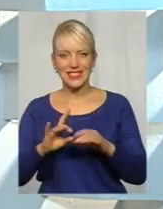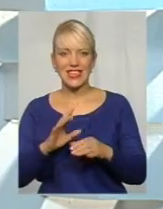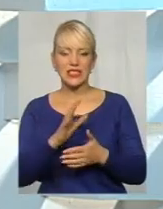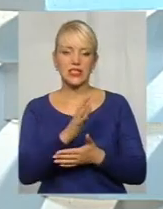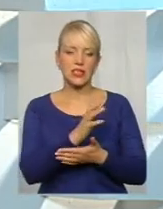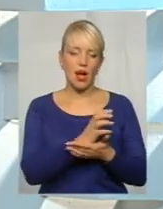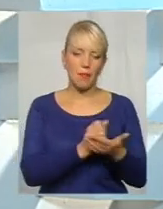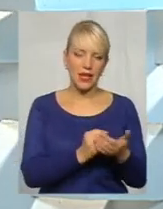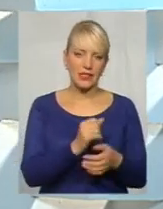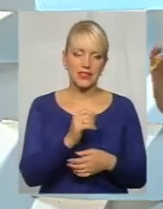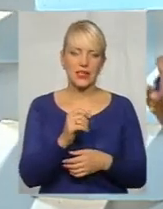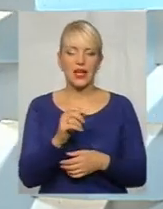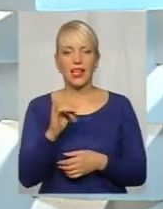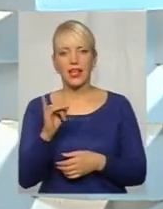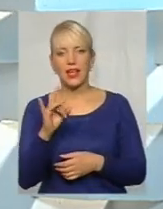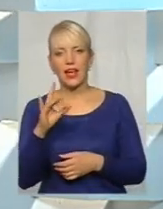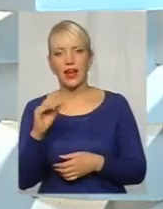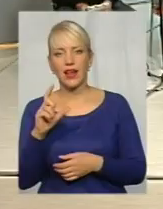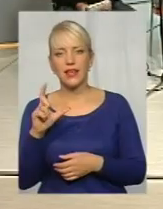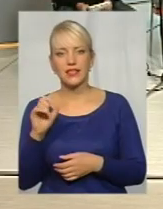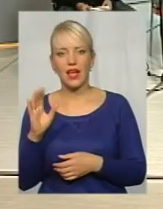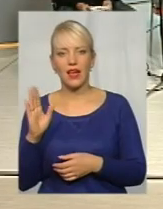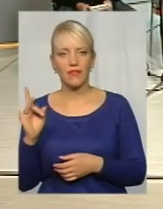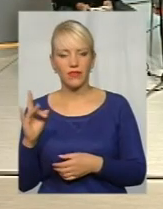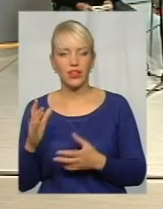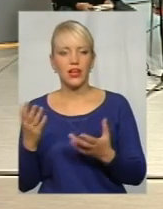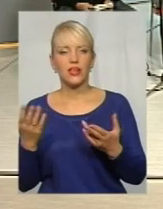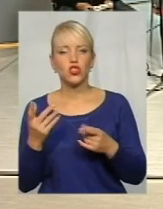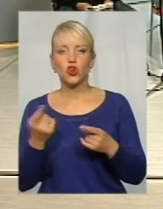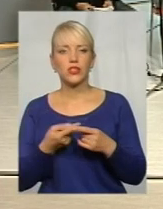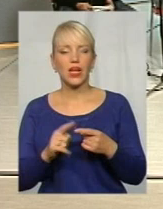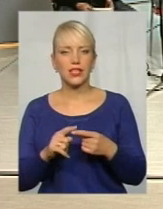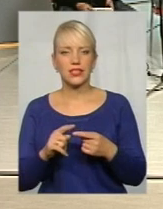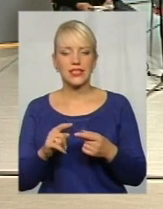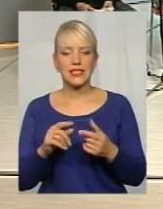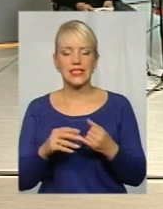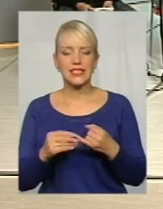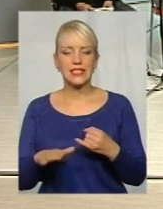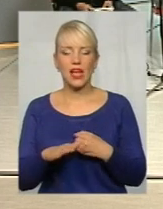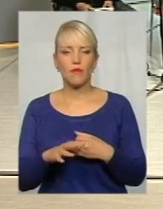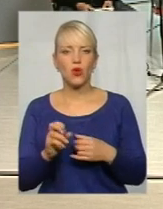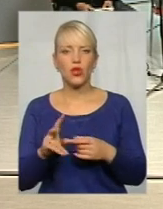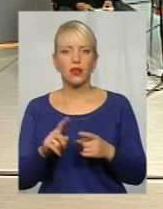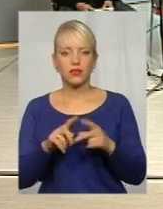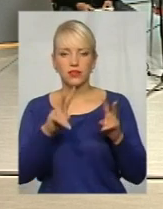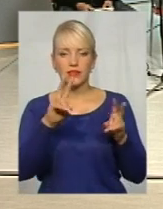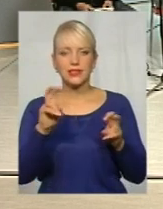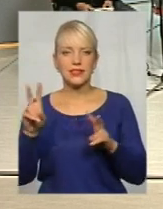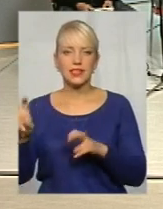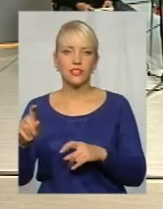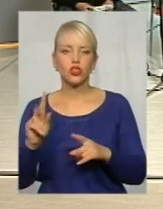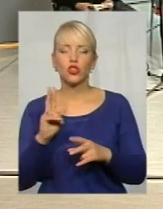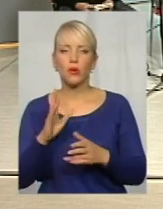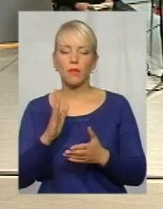землі відрізняться, що це за землі, як вони опинилися в такому статусі, і хто має право